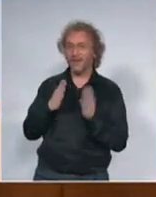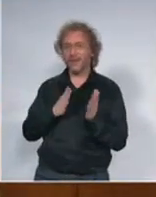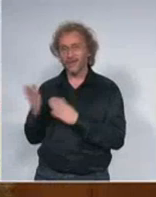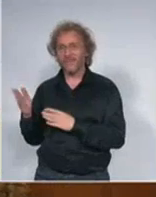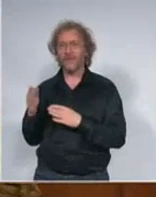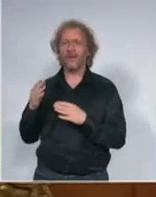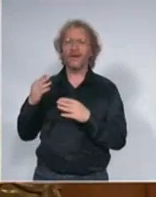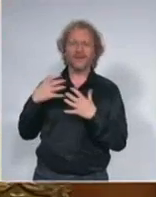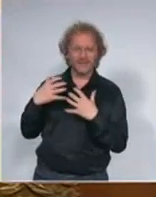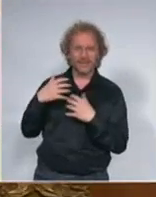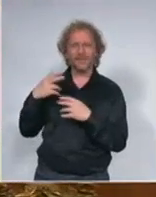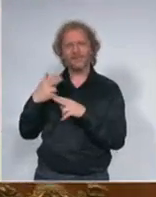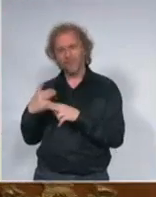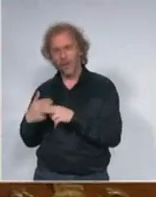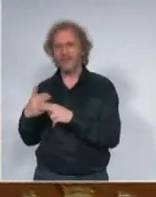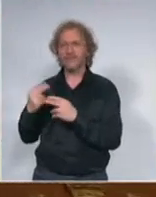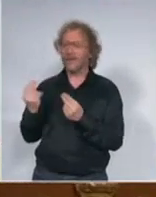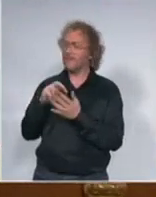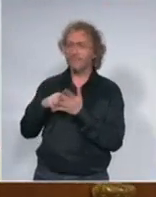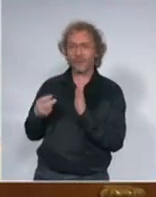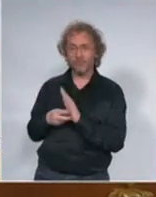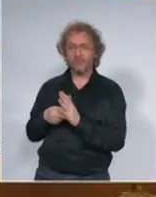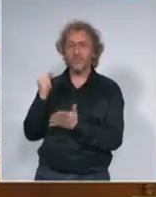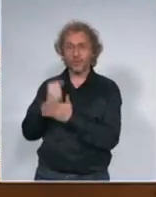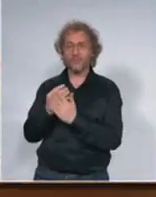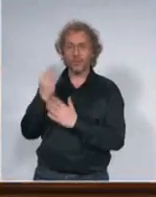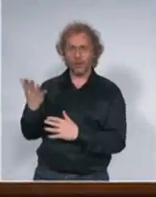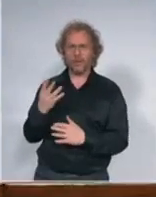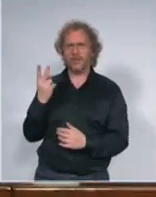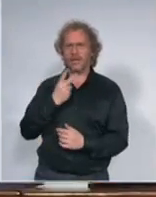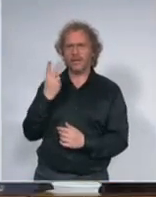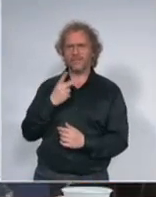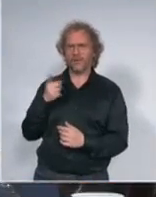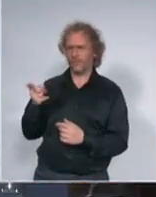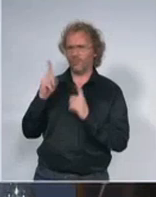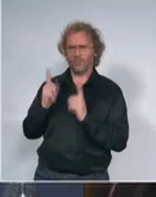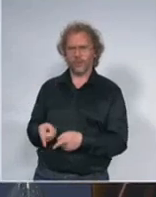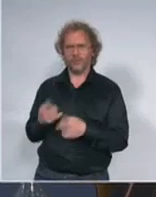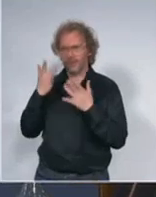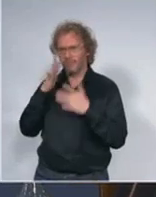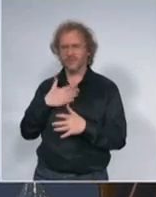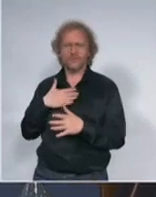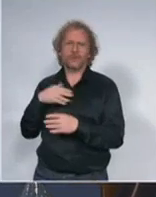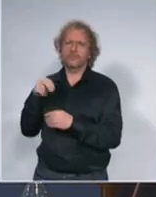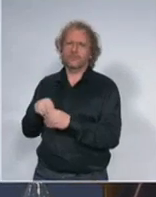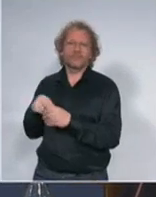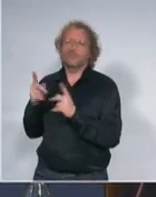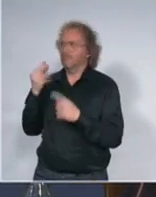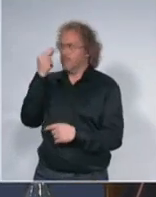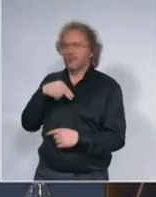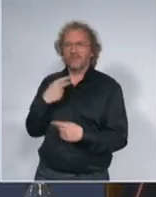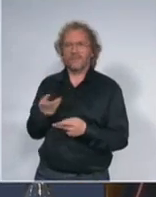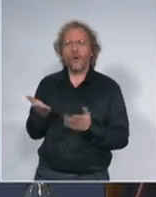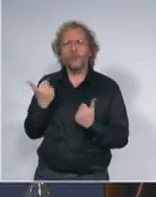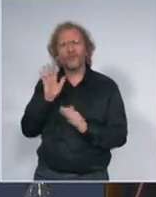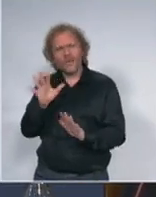i neće biti problem da dobije nikakvu dozvolu takav bolestnih da napusti svoj dom Bože gospode kako to uopšte možda se